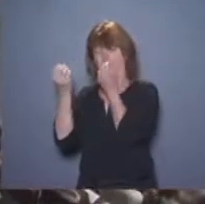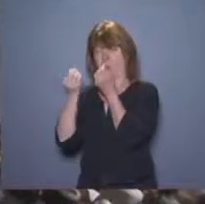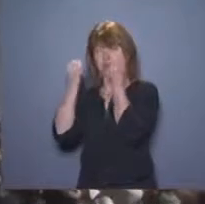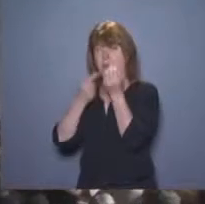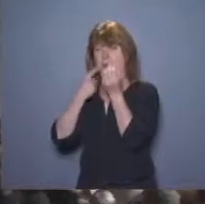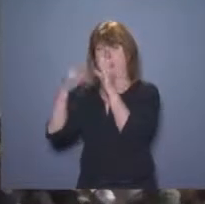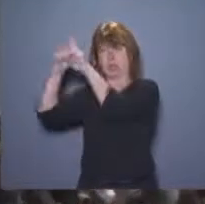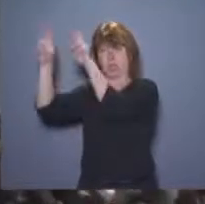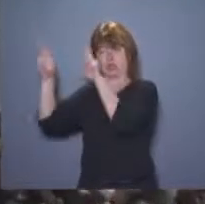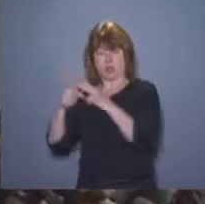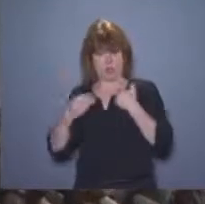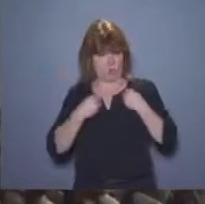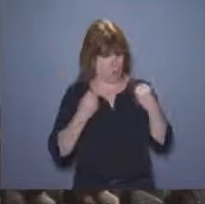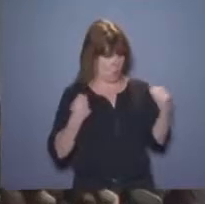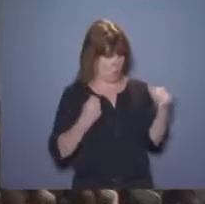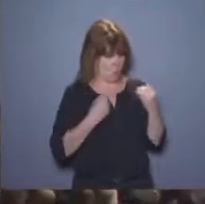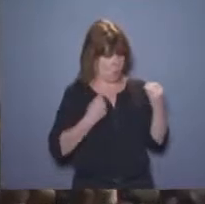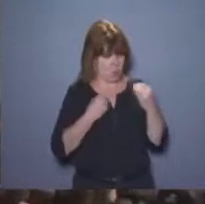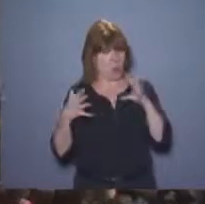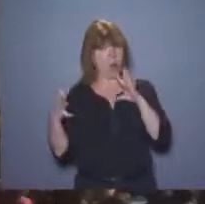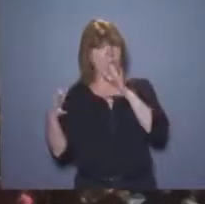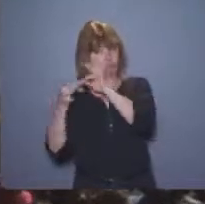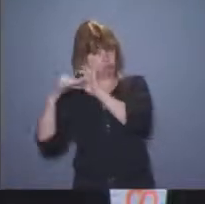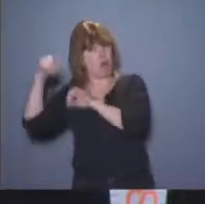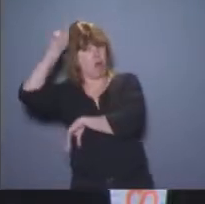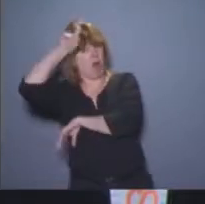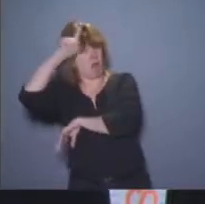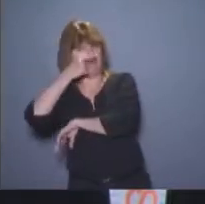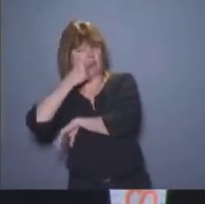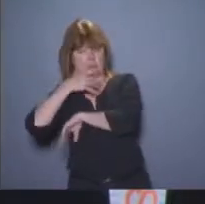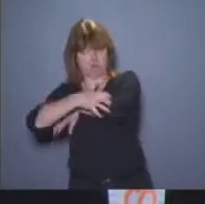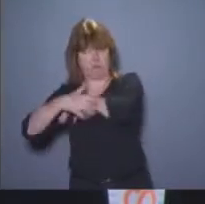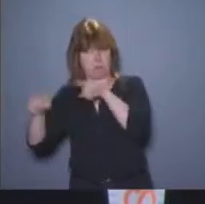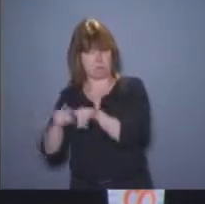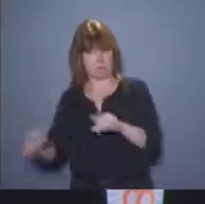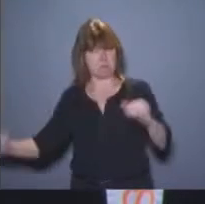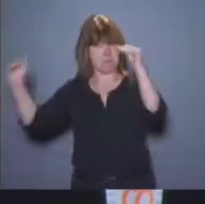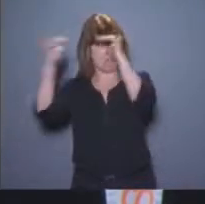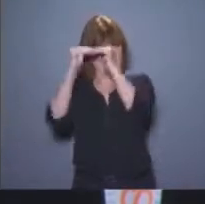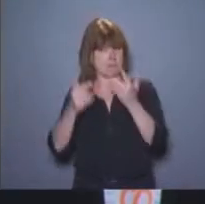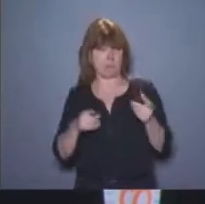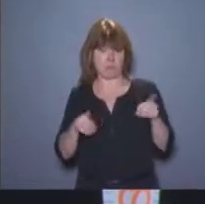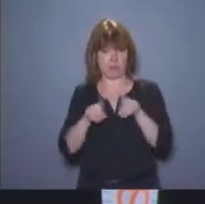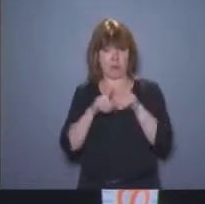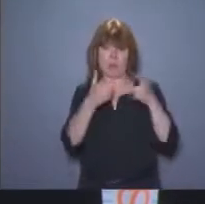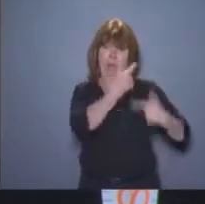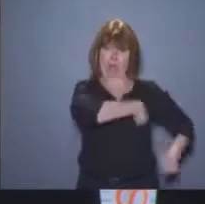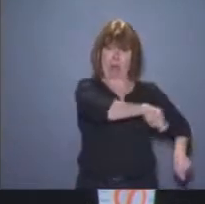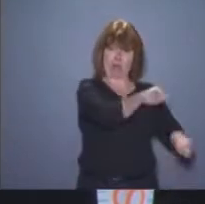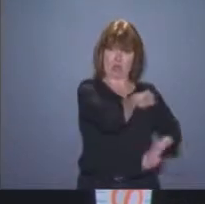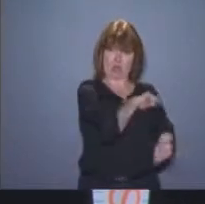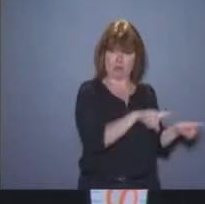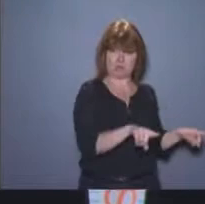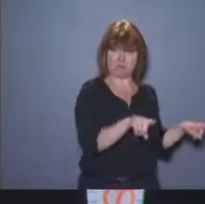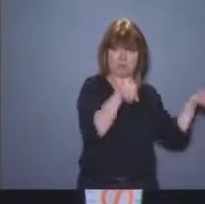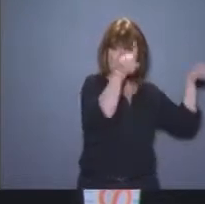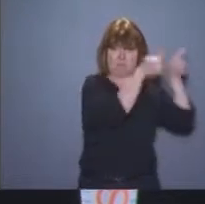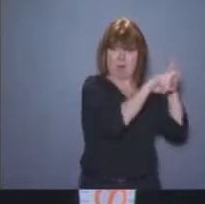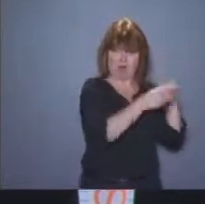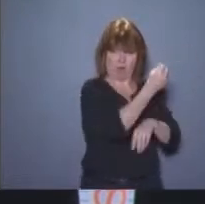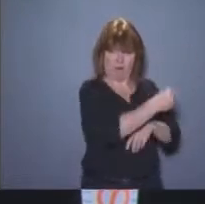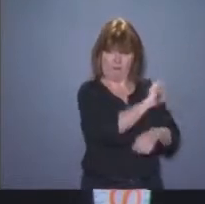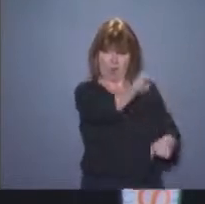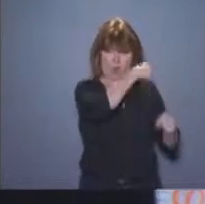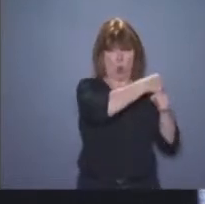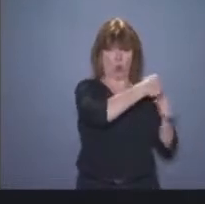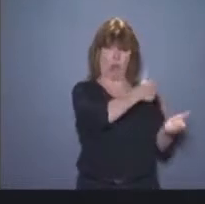de vue que nous exprimons n'a jamais cessé d'être un point de vue profondément internationaliste. Nous nous sentons complètement allemands quand il s'agit d'un pauvre.